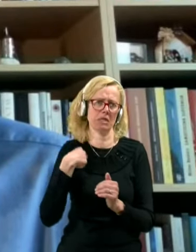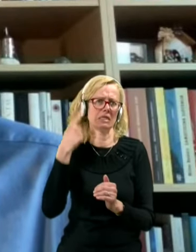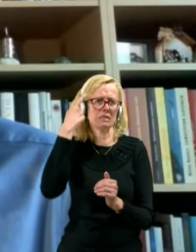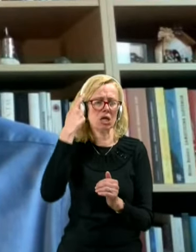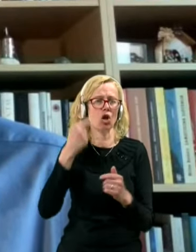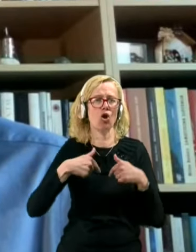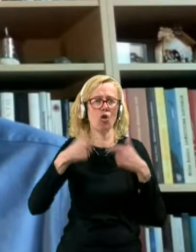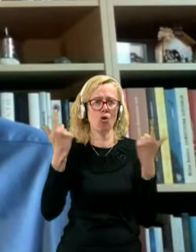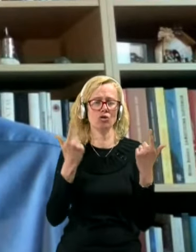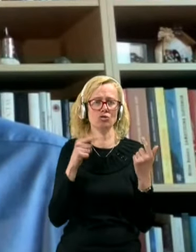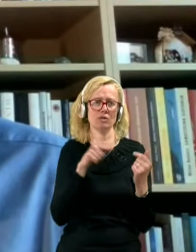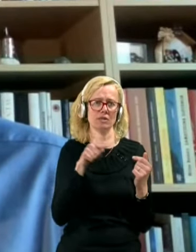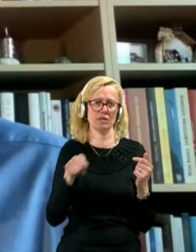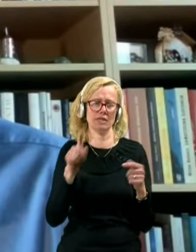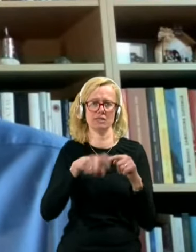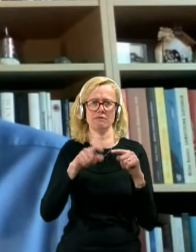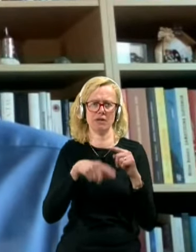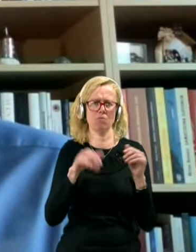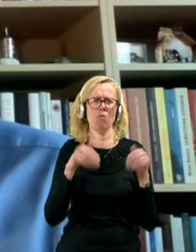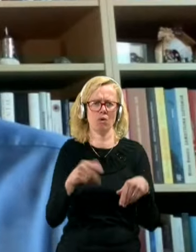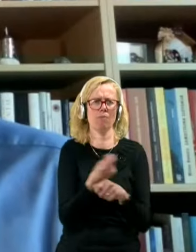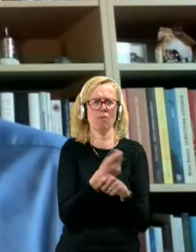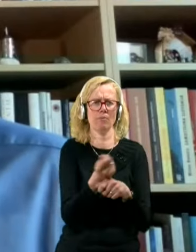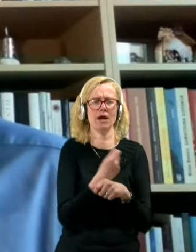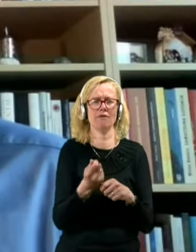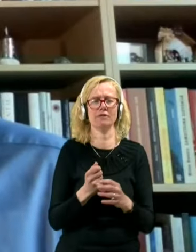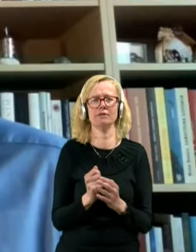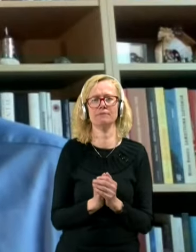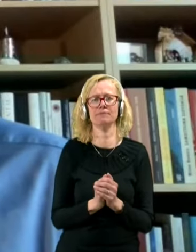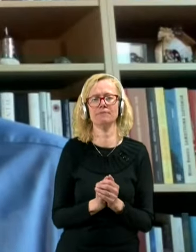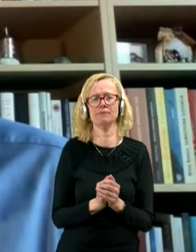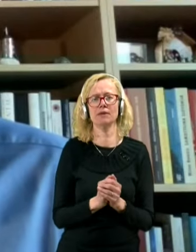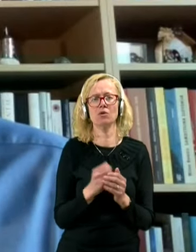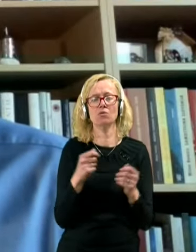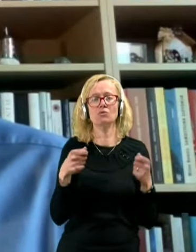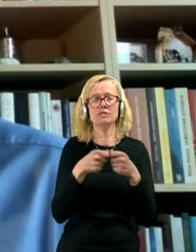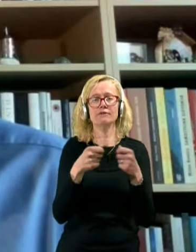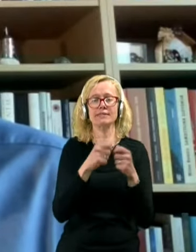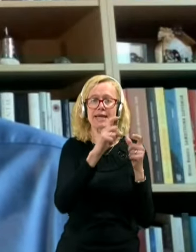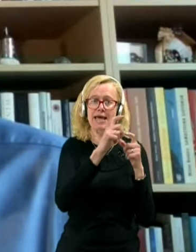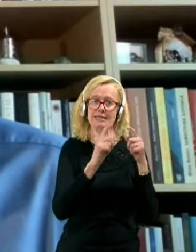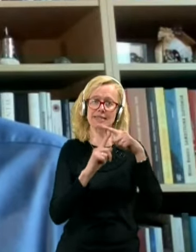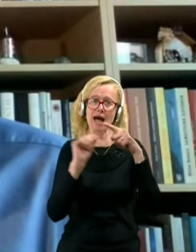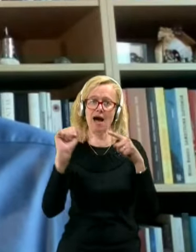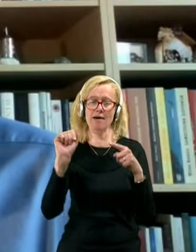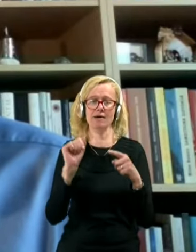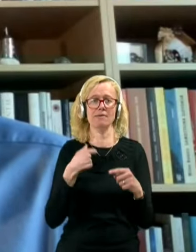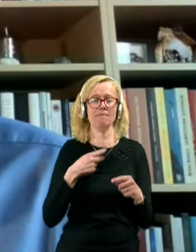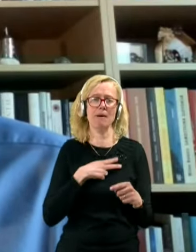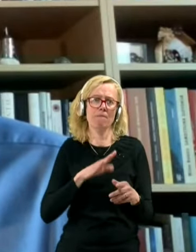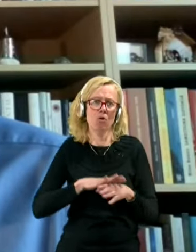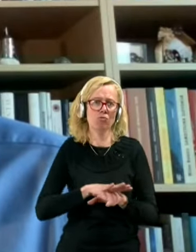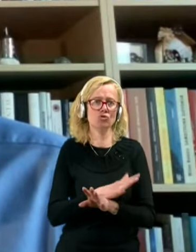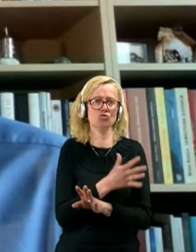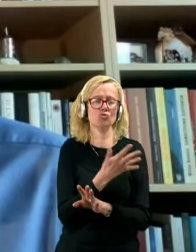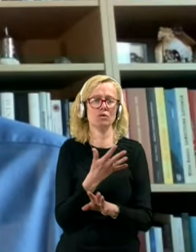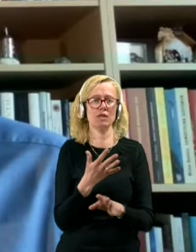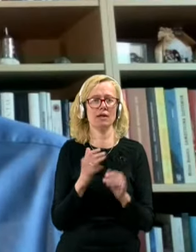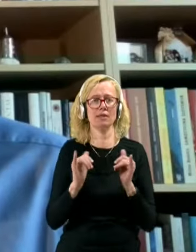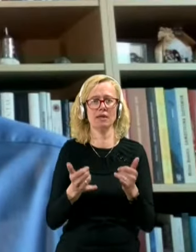logično, da se te stvari popravljajo. V zvezi z STH imam pa občutek, da se